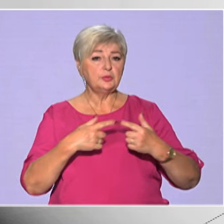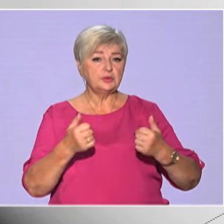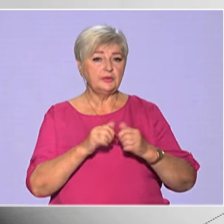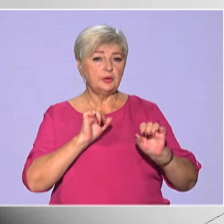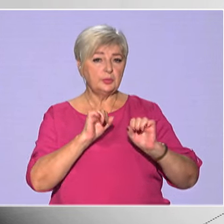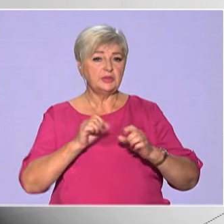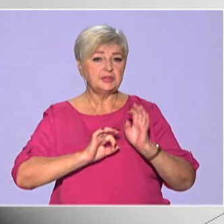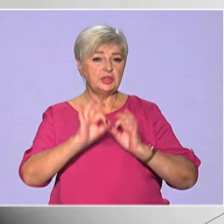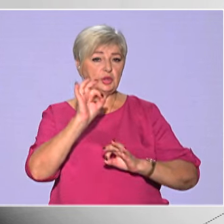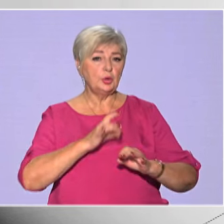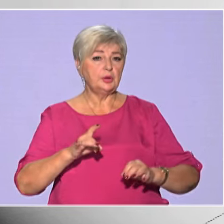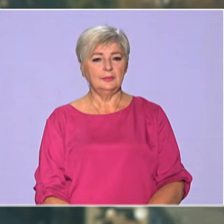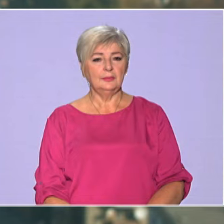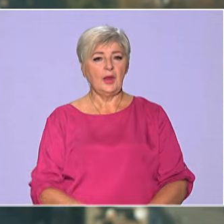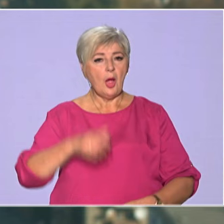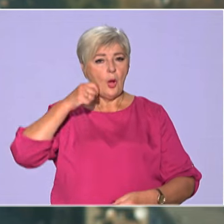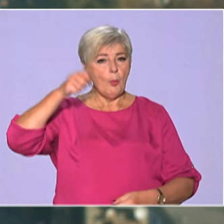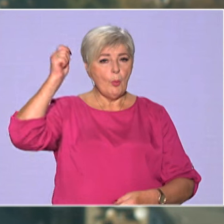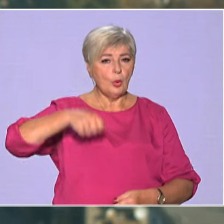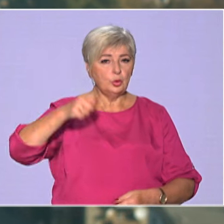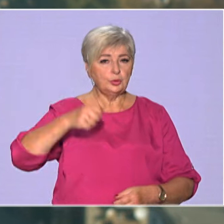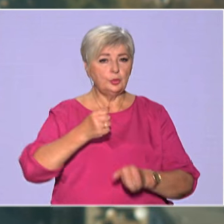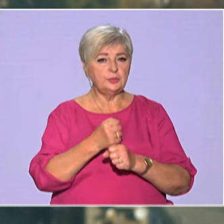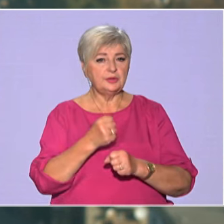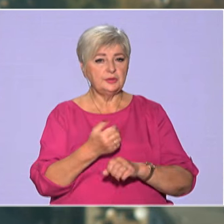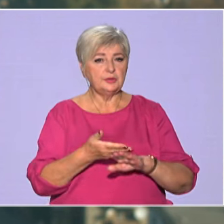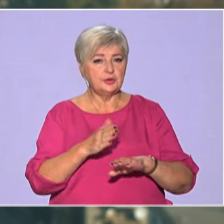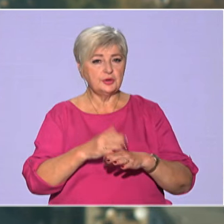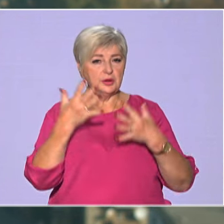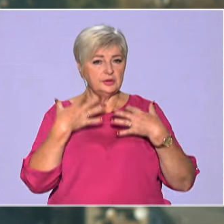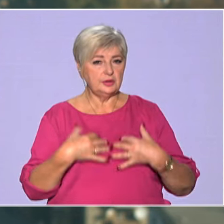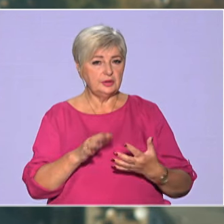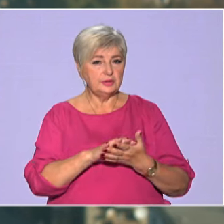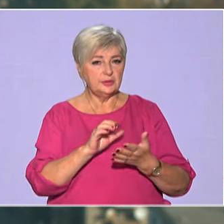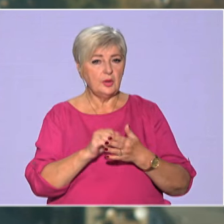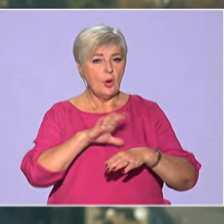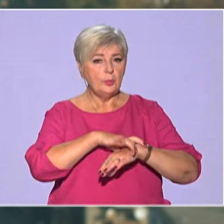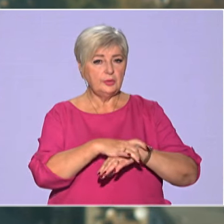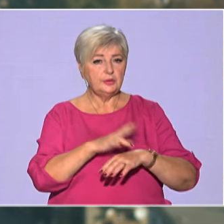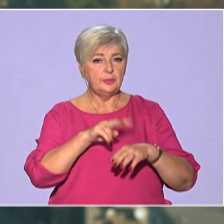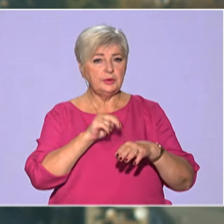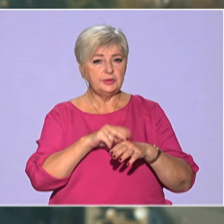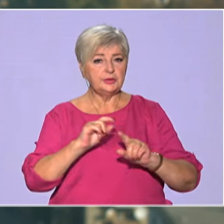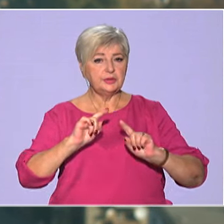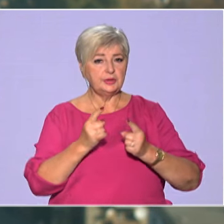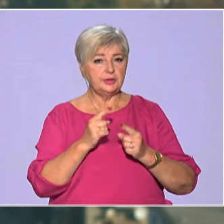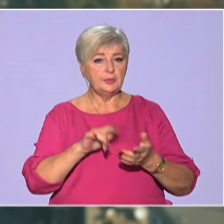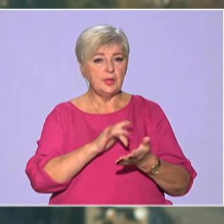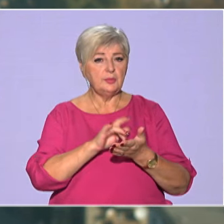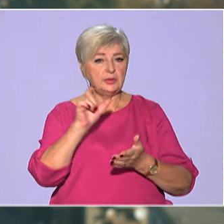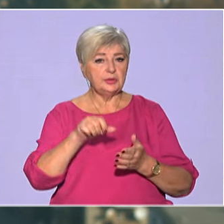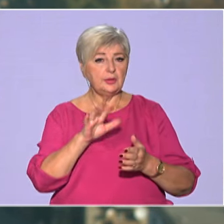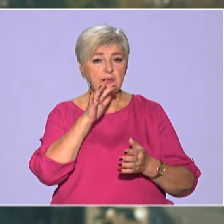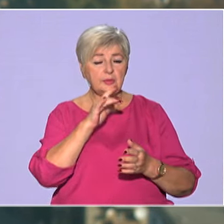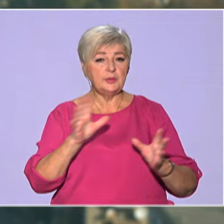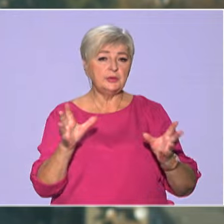Східного регіону. Молотком завдав тяжких тілесних ушкоджень. У Павлограді поліцейські затримали містянина.